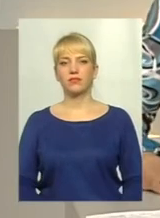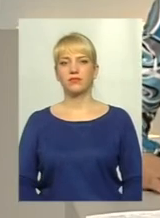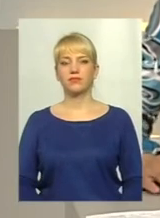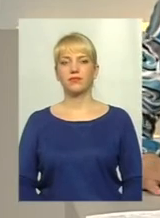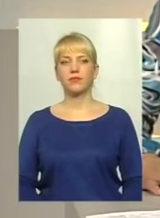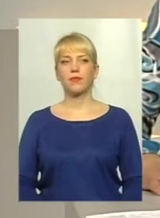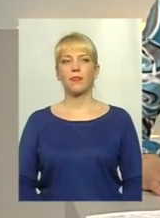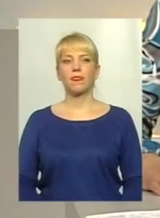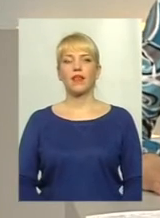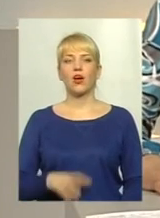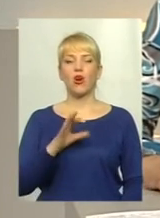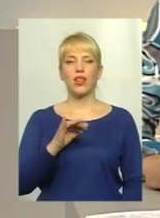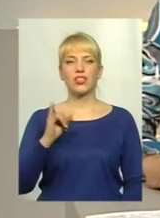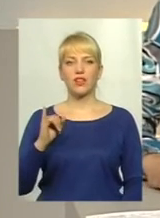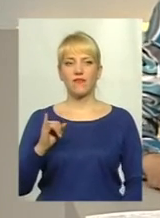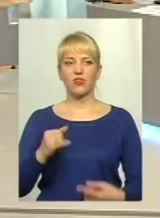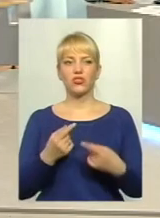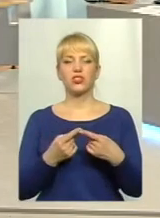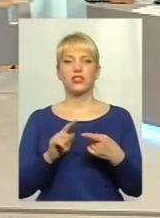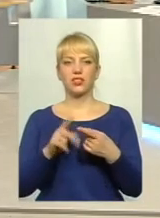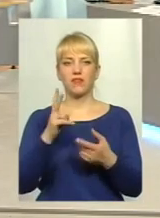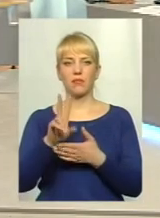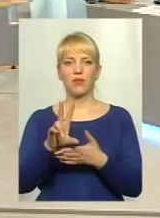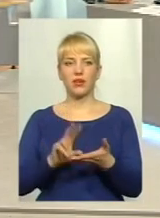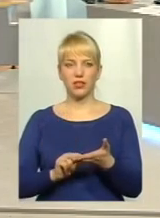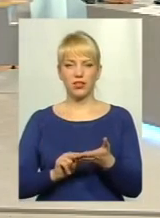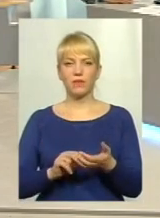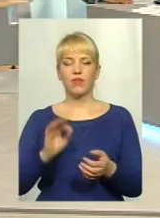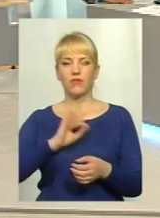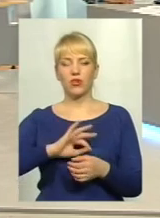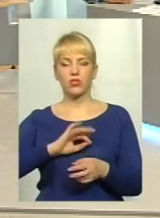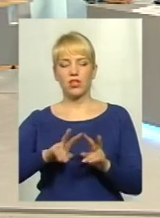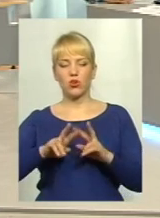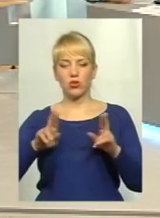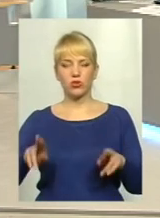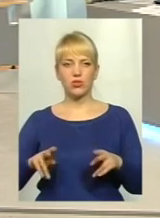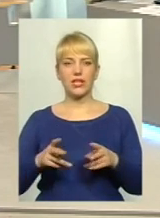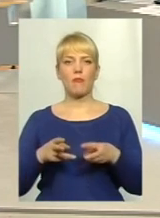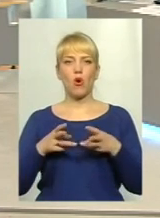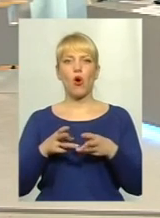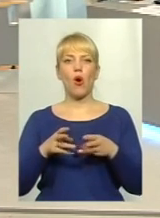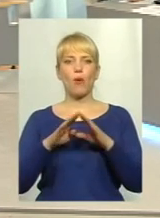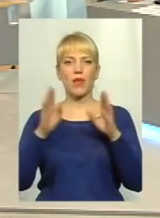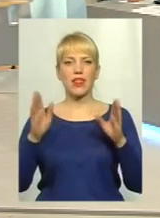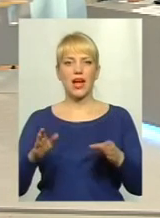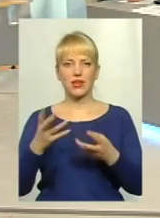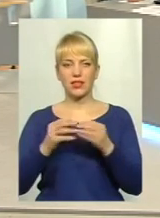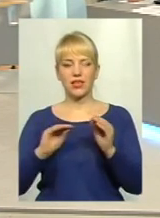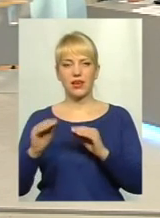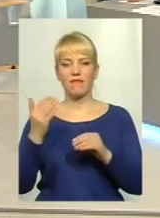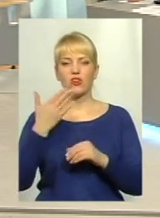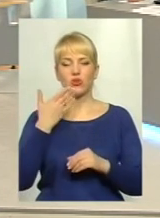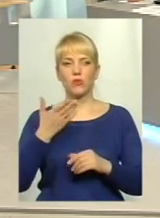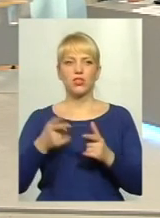Олеже Івановичу, власне, два приклади використання одного і тому ж обладнання. Ваш коментар і чи